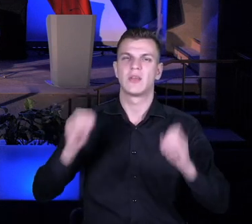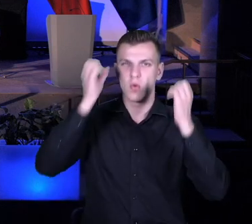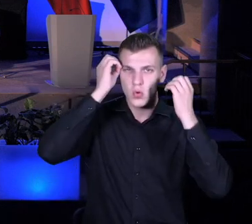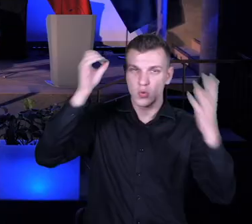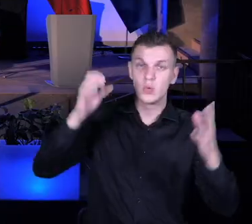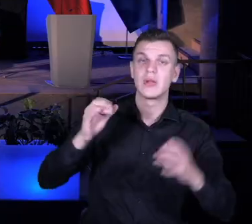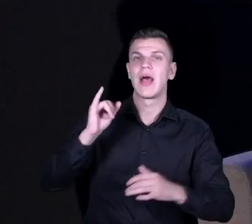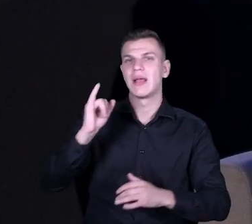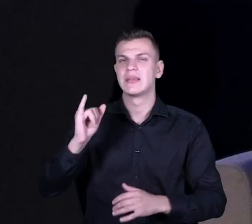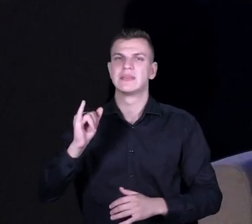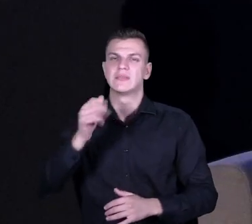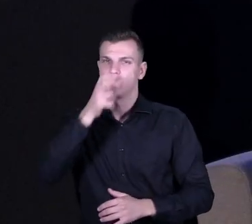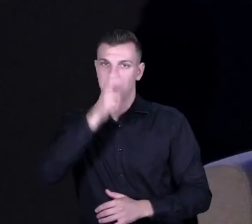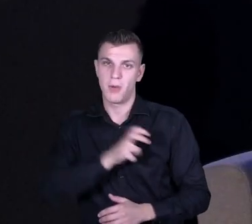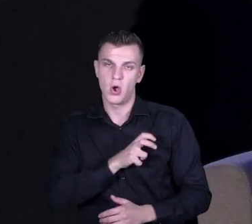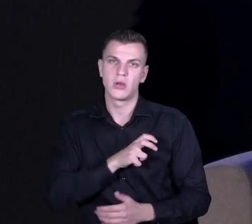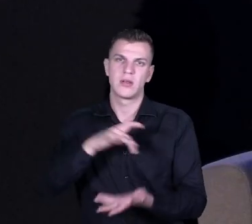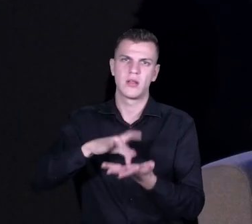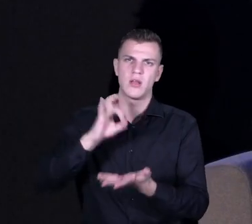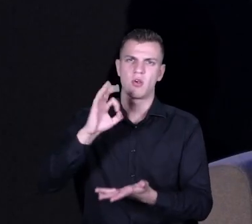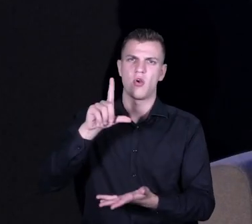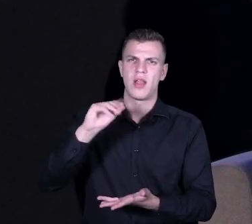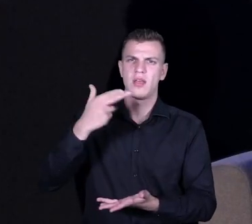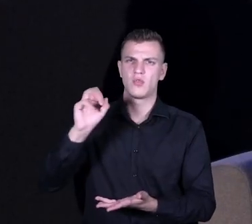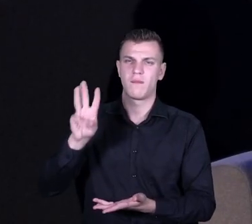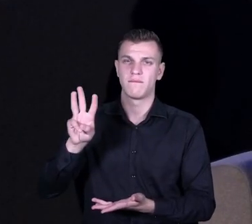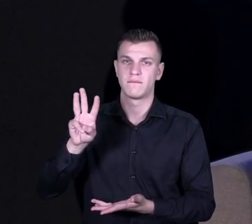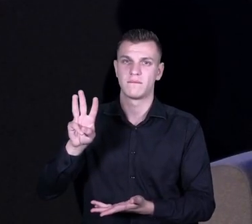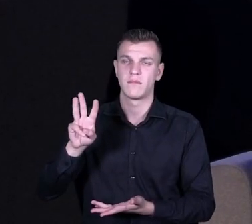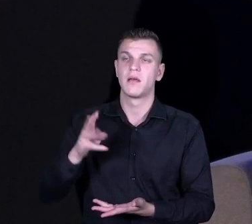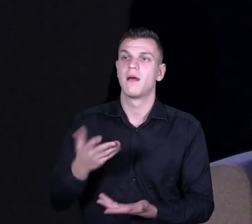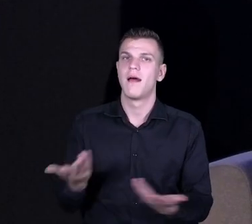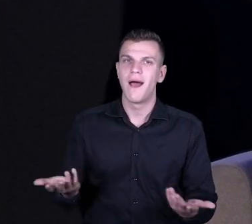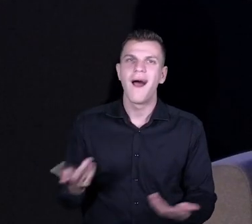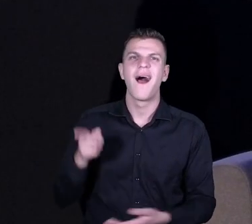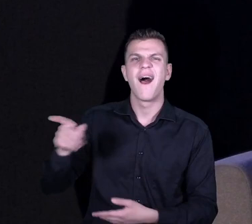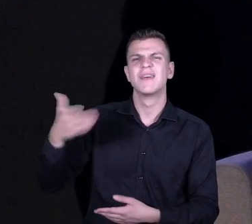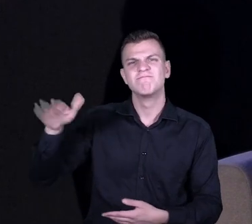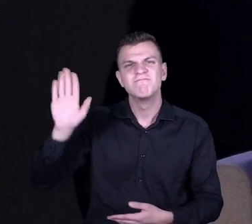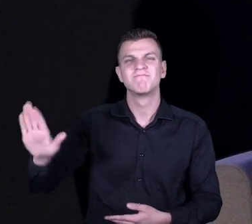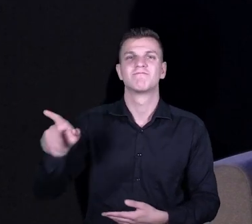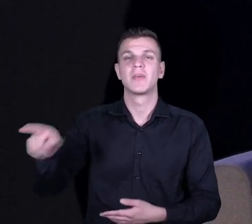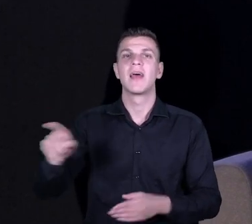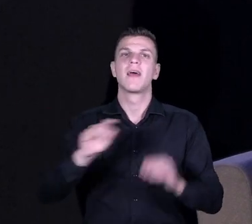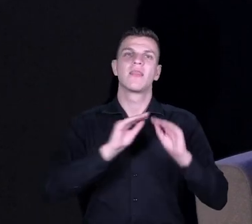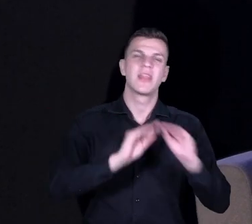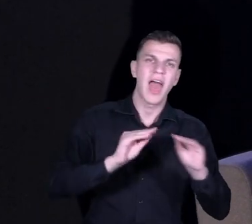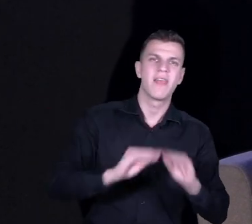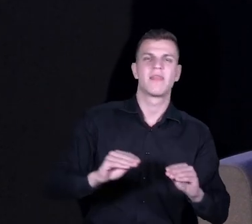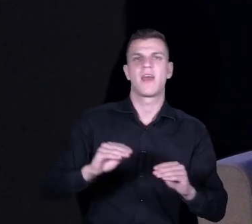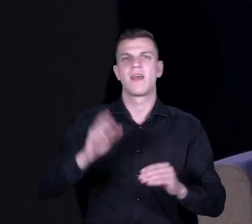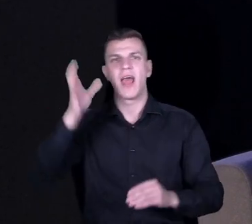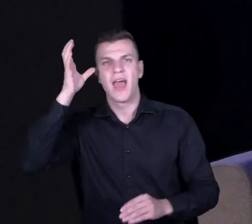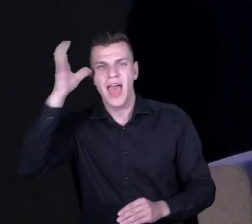Gminy w Goleniowie. Ale też swoją drogą, to bo jest taka twoja natura, że tak jest, edukatorką, trenerką, konsultantką, ekspertką, piszesz